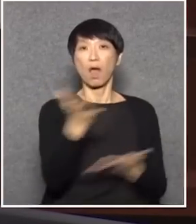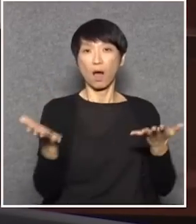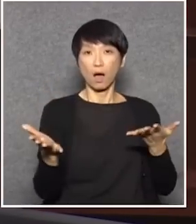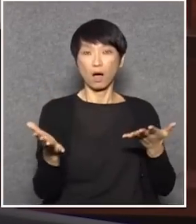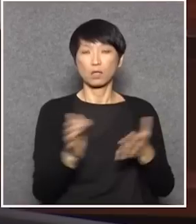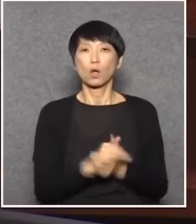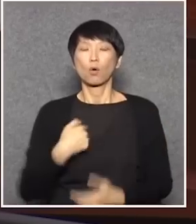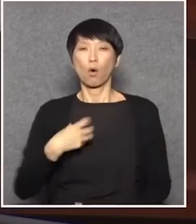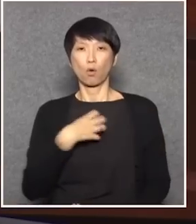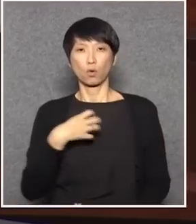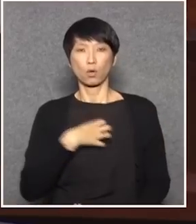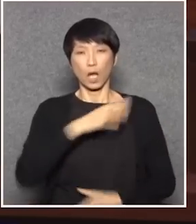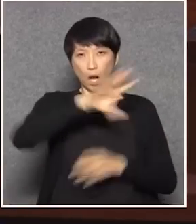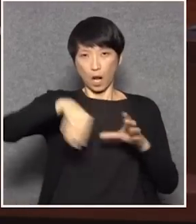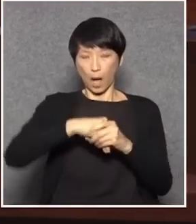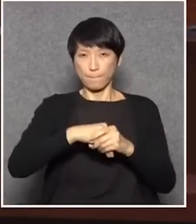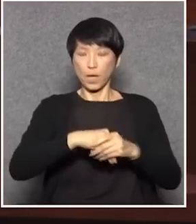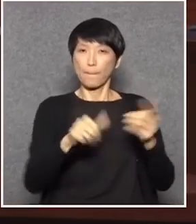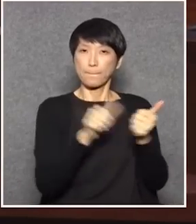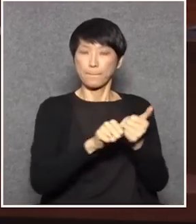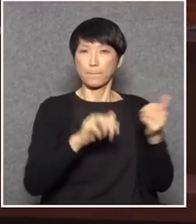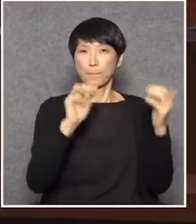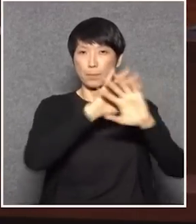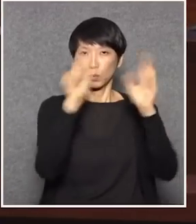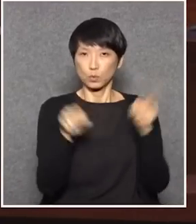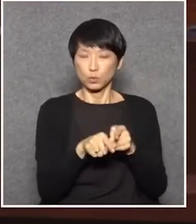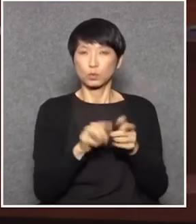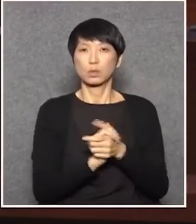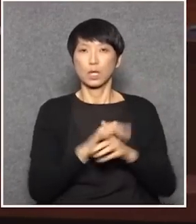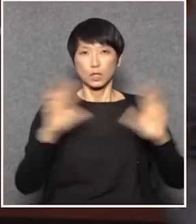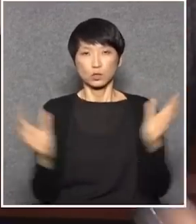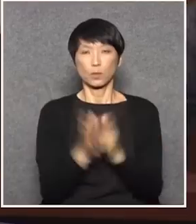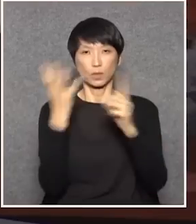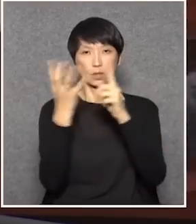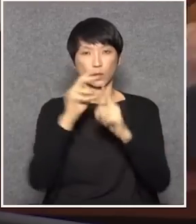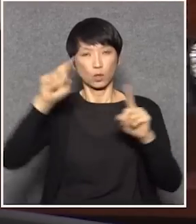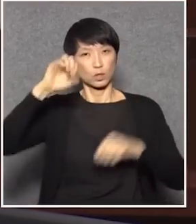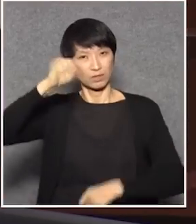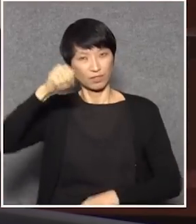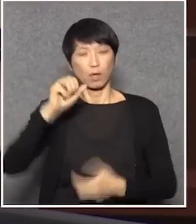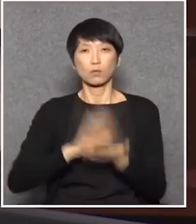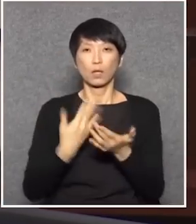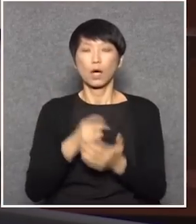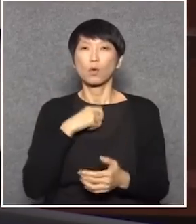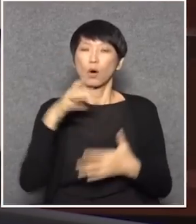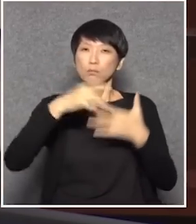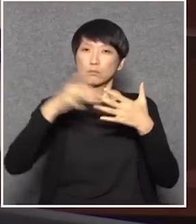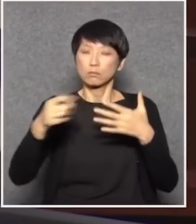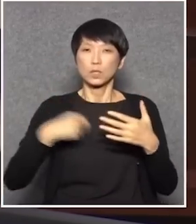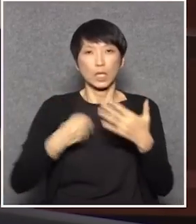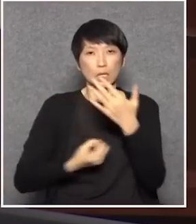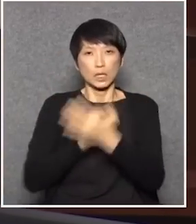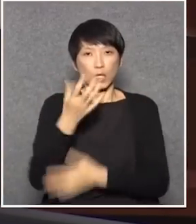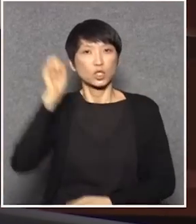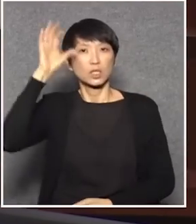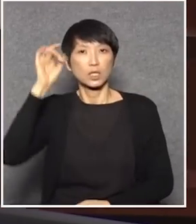我認為要納入附表大部份我都贊成的你十四個總目是不是?但是有些我要提出一些意見那